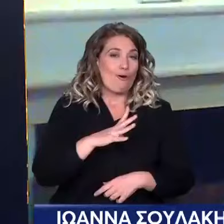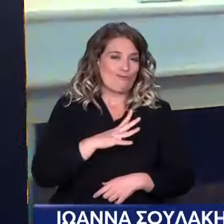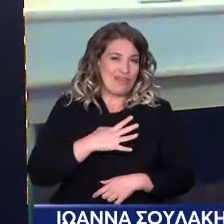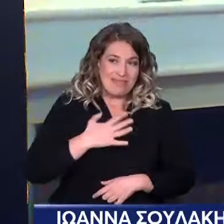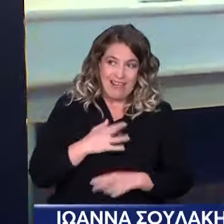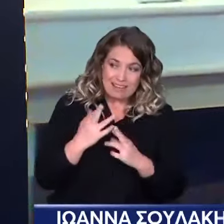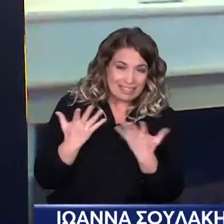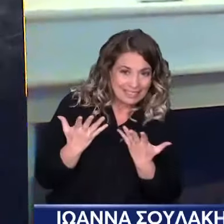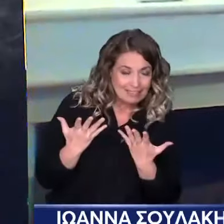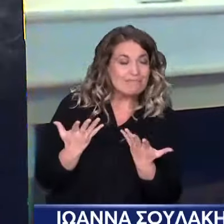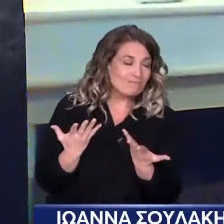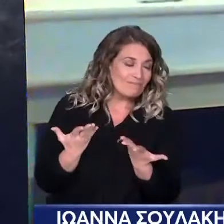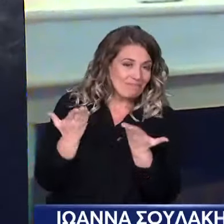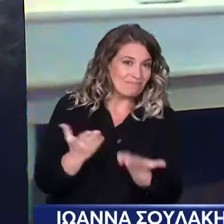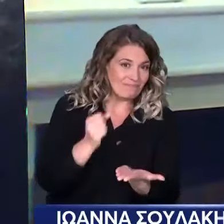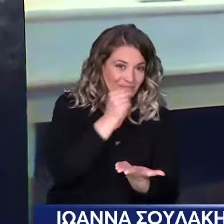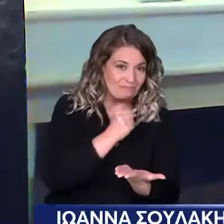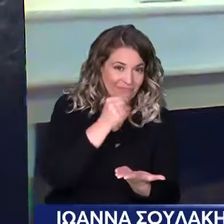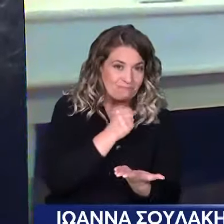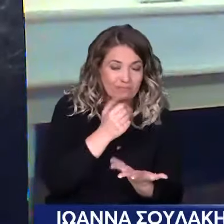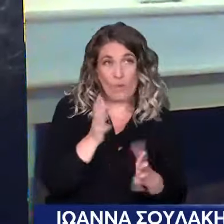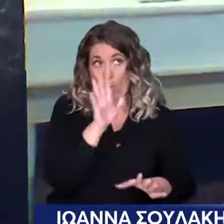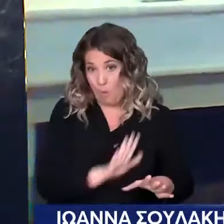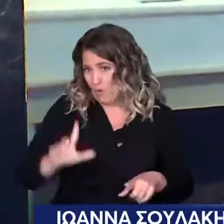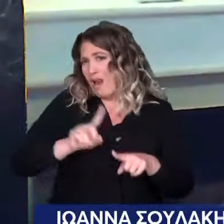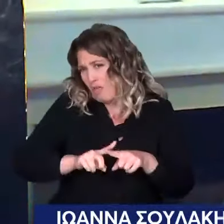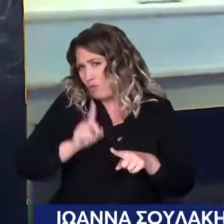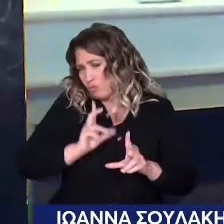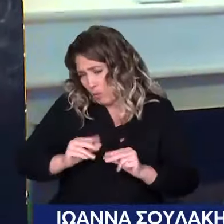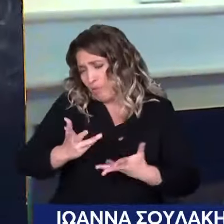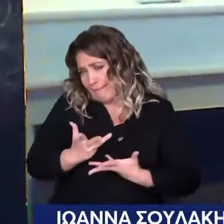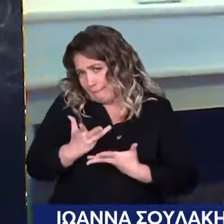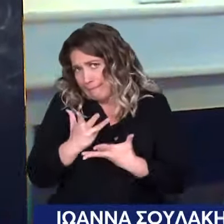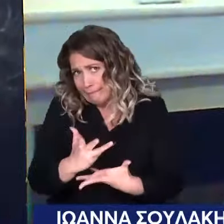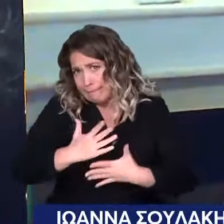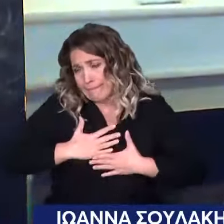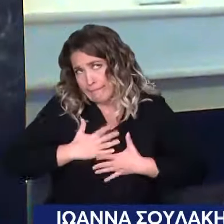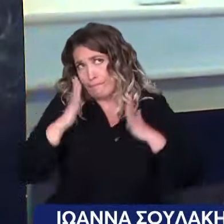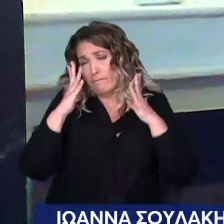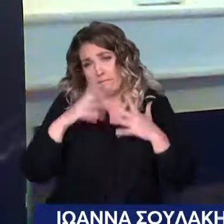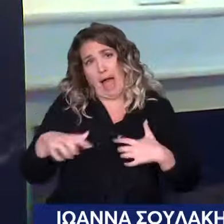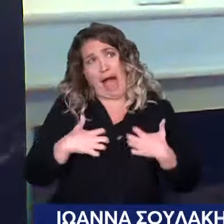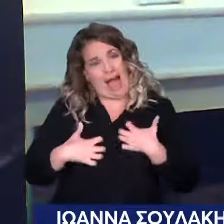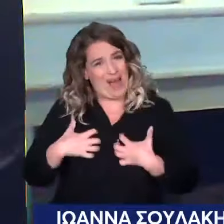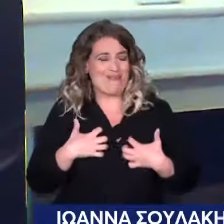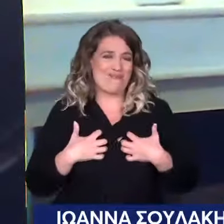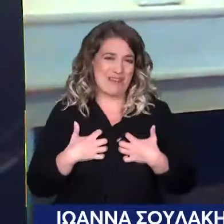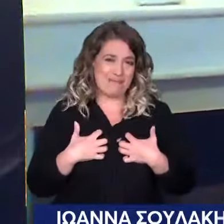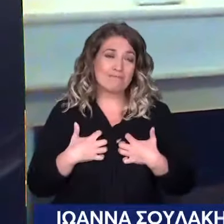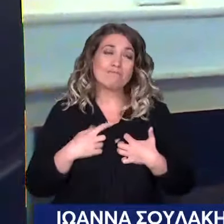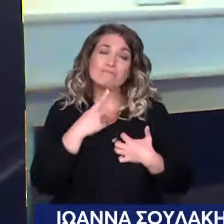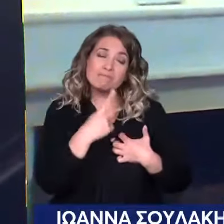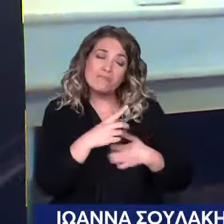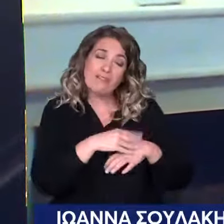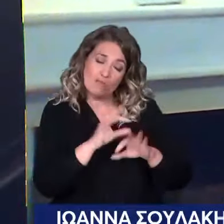όπως και δευτερευόντως και όλων εμάς που την αγαπάμε όλα αυτά χρόνια. καρδιάς μας, πραγματικά, τις ευχές μας. Γιάννα, σε